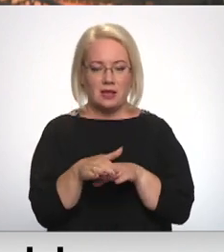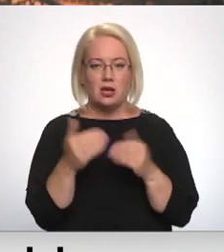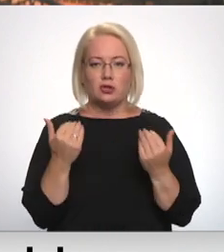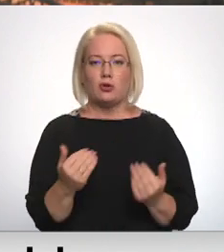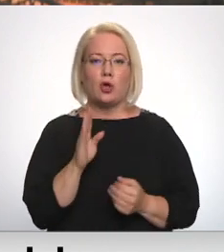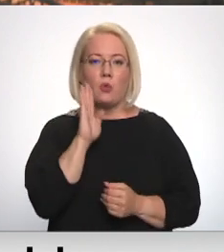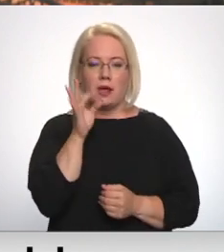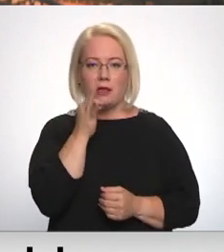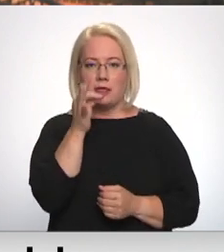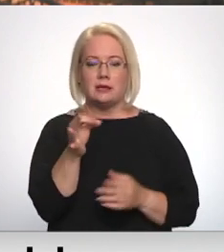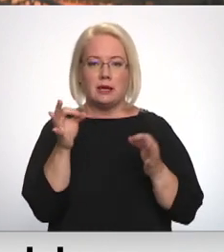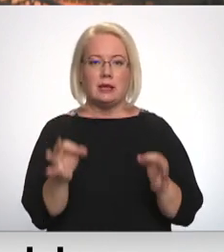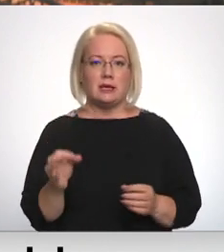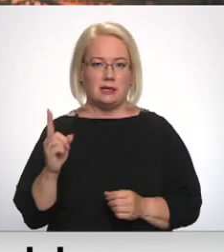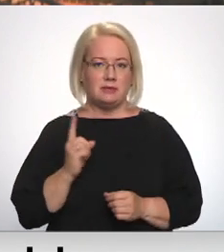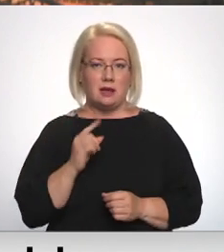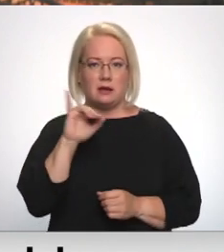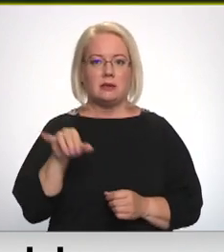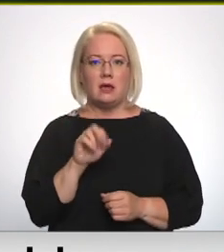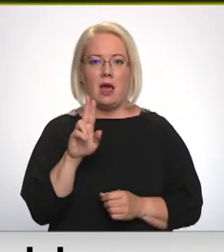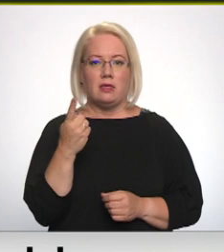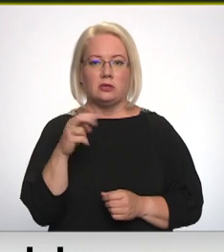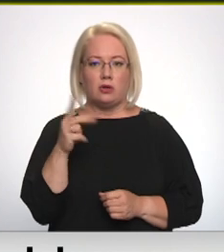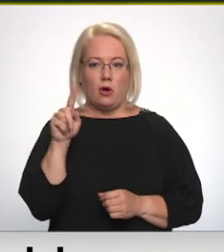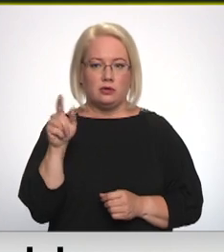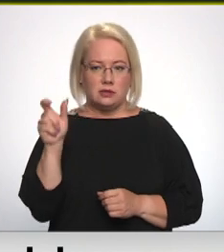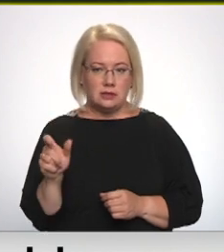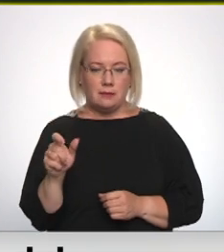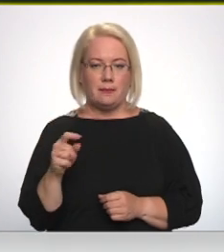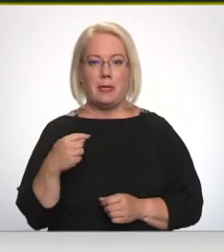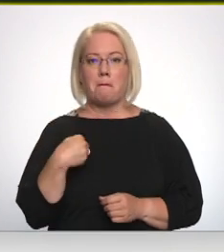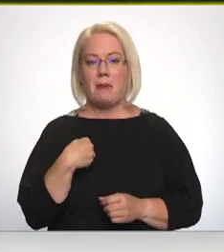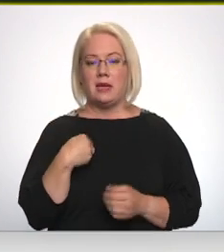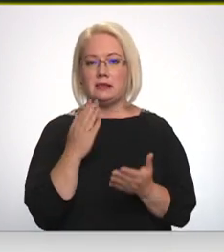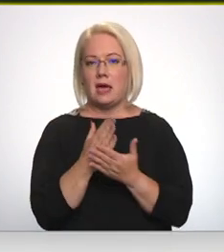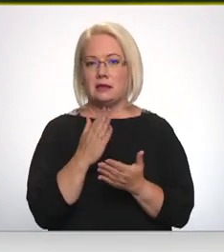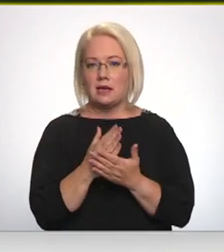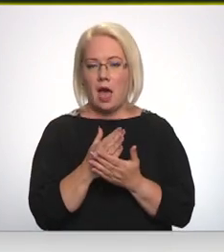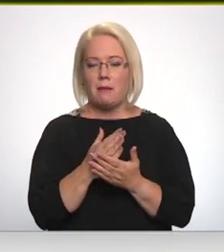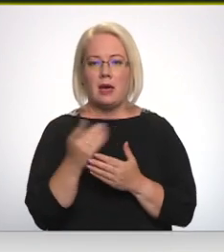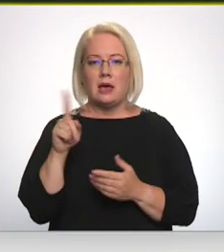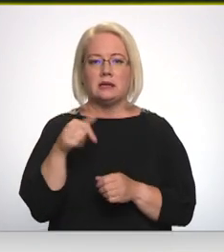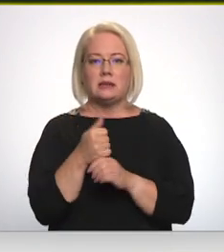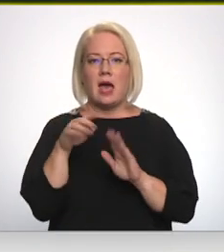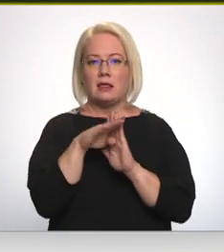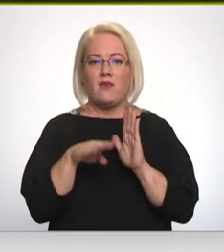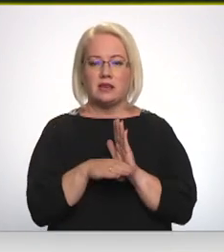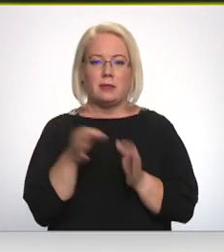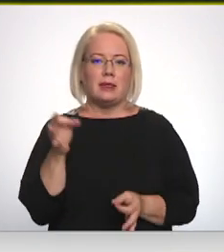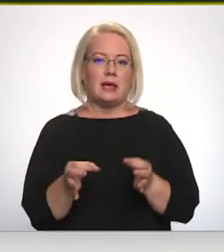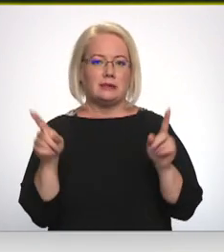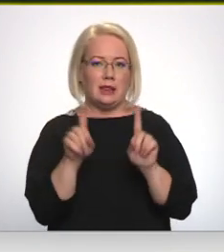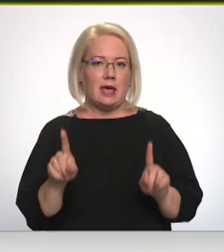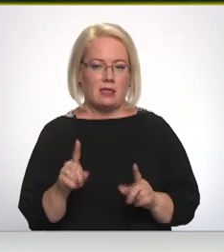panorām sacīja Tiesības args Juris Jansons. Mēs esam vairākās satversmes tiesas lietās